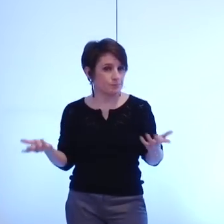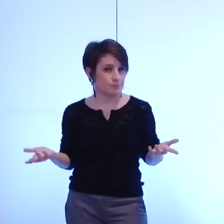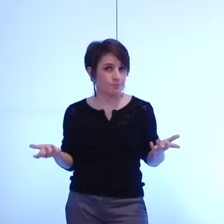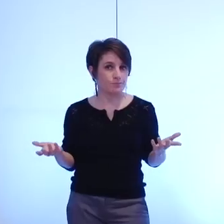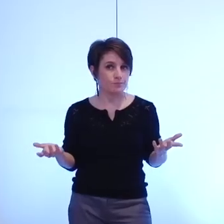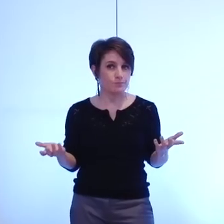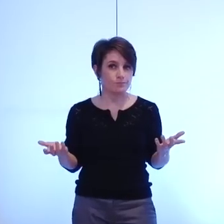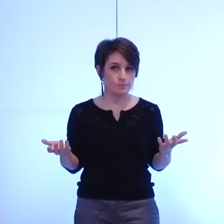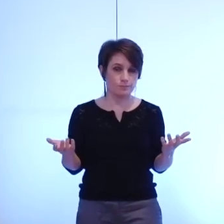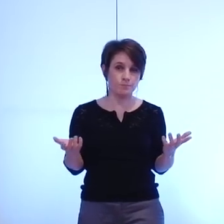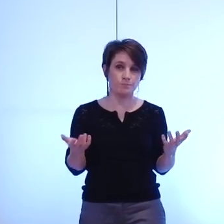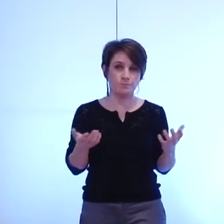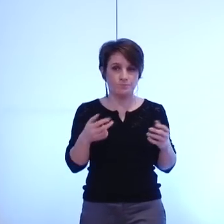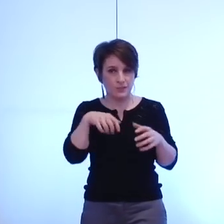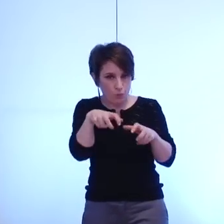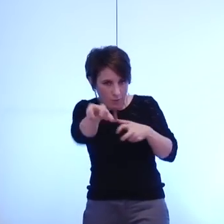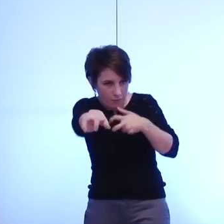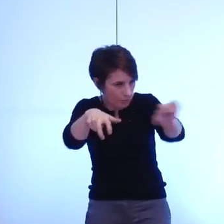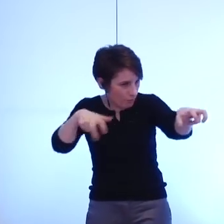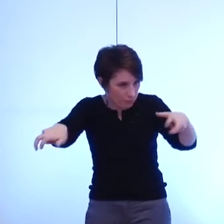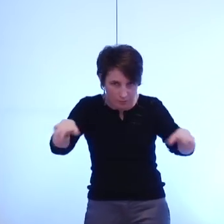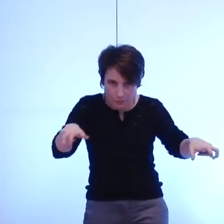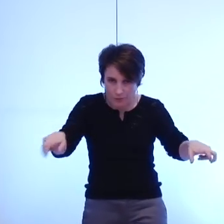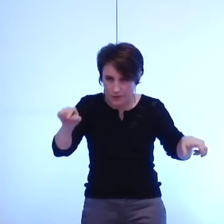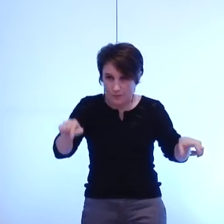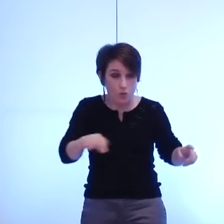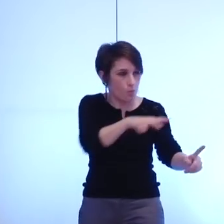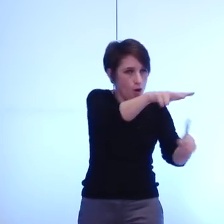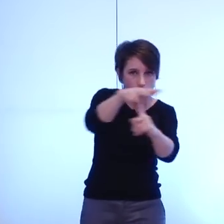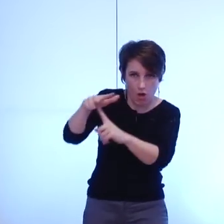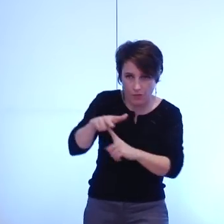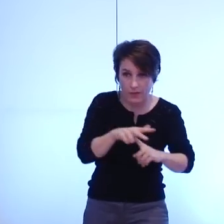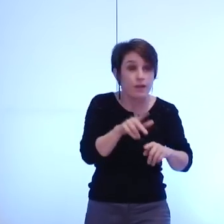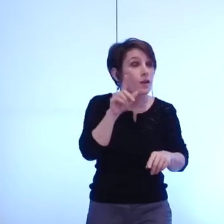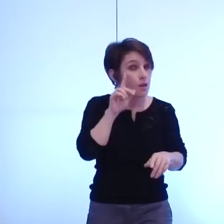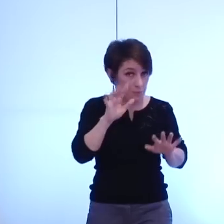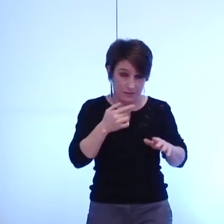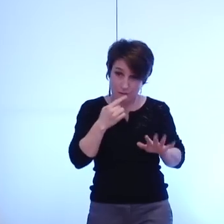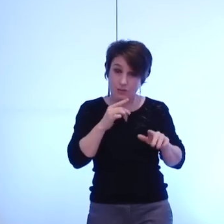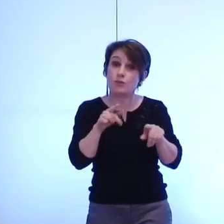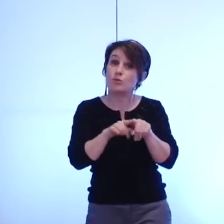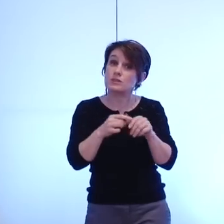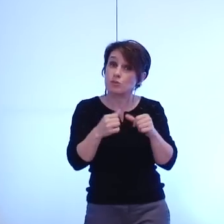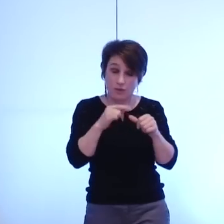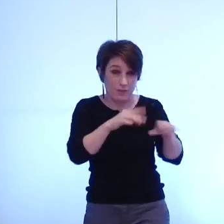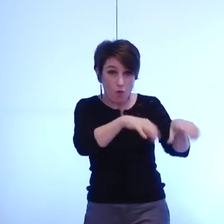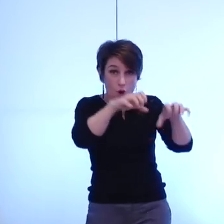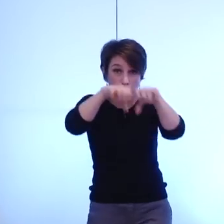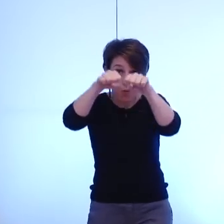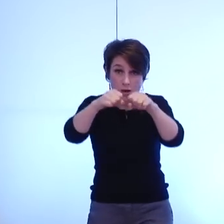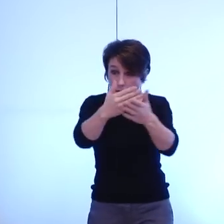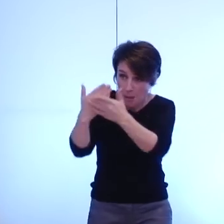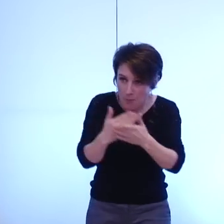dans cette polycentralité par une répartition différente des emplois parce que c'est ça aussi que ça veut dire ne pas concentrer toutes les richesses